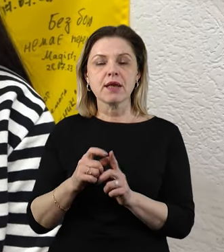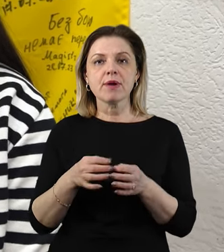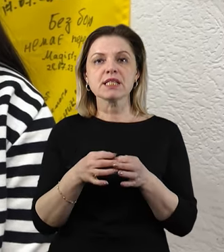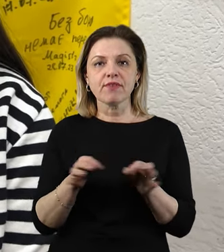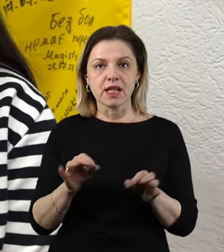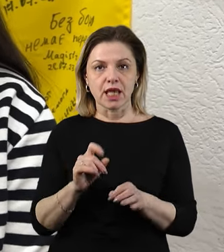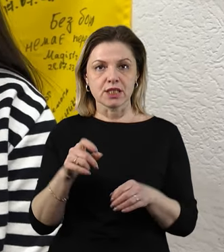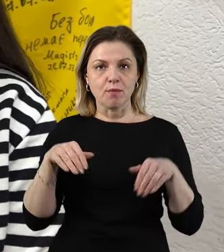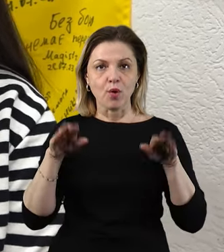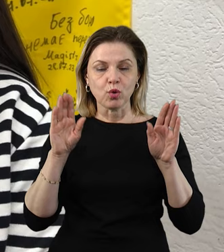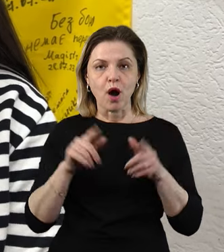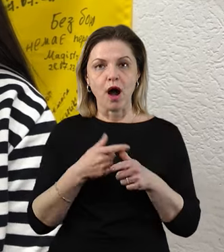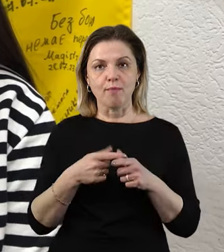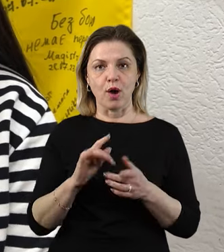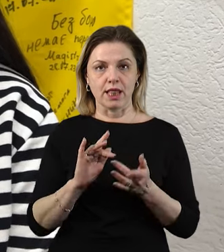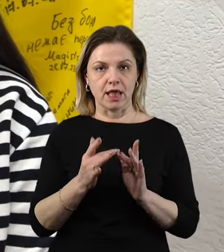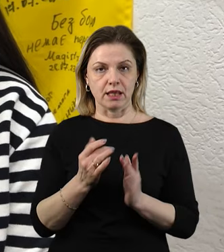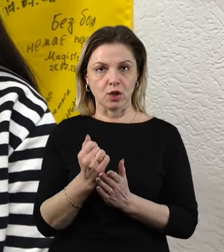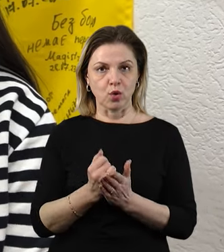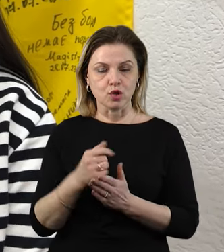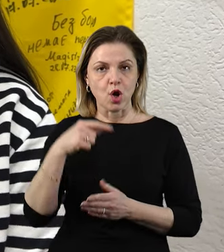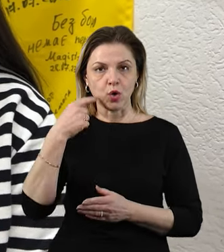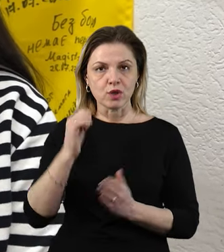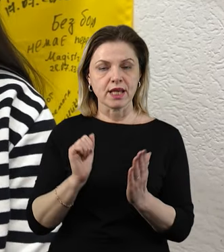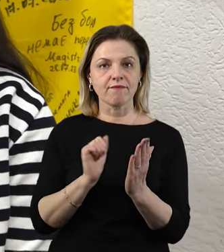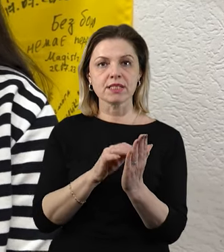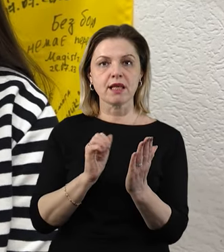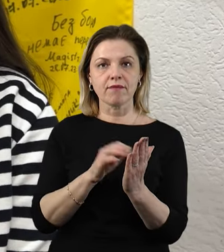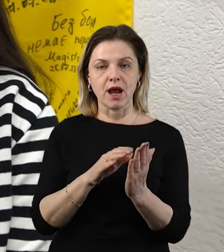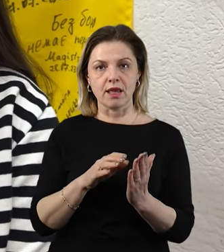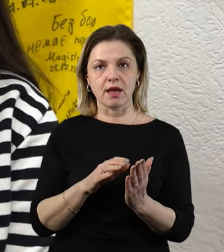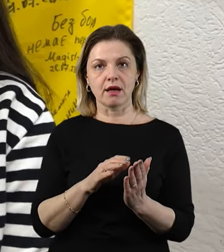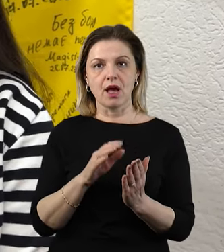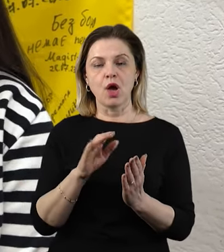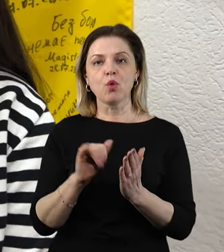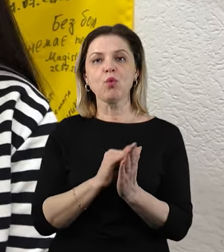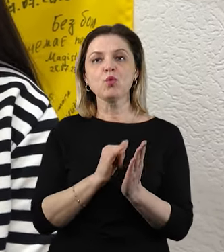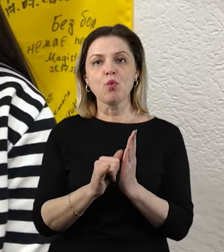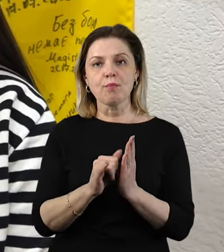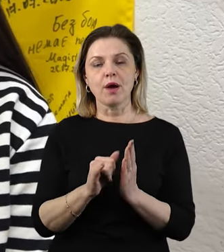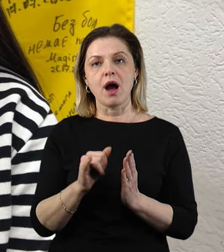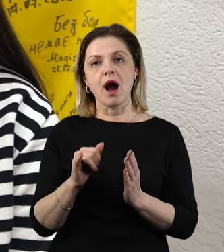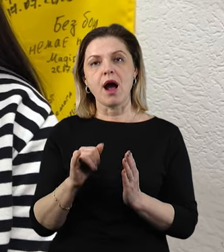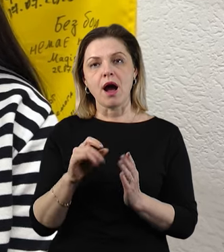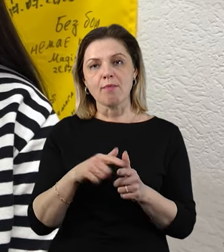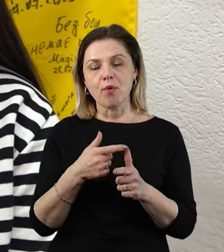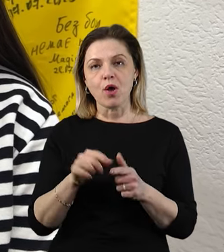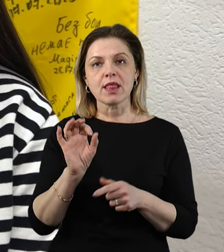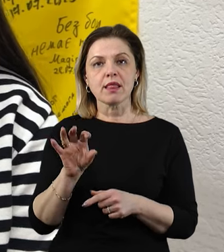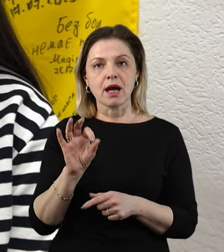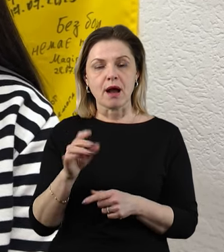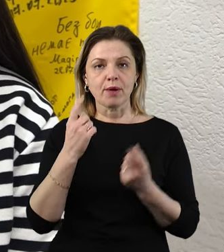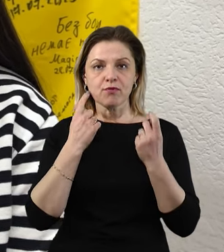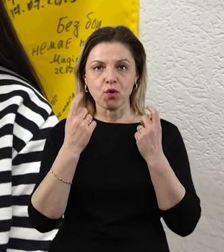полону. Або ж це з інтернет-ресурсів. Росія гоставляє на ютуб-каналах або в телеграм